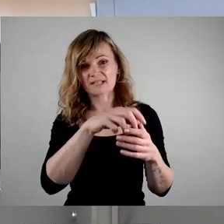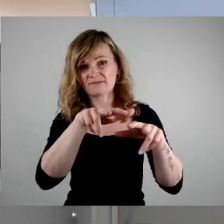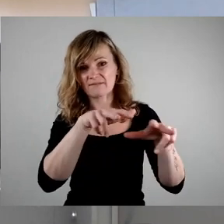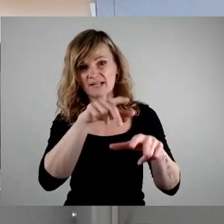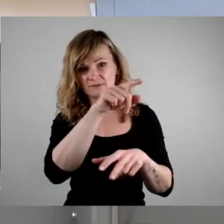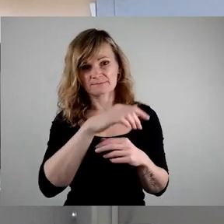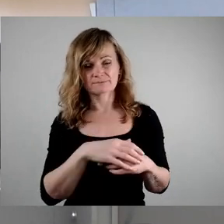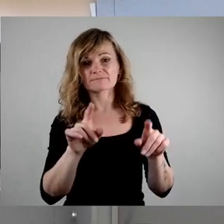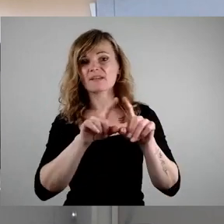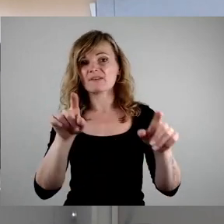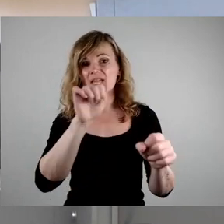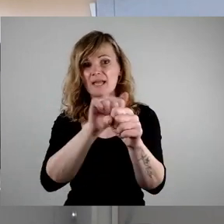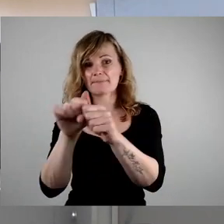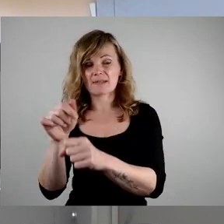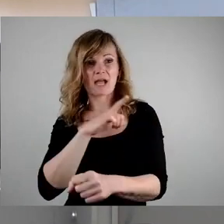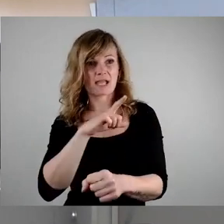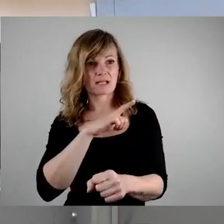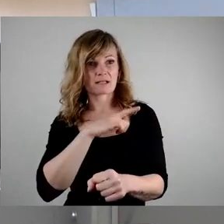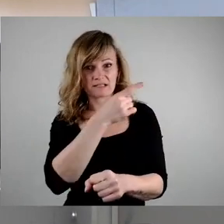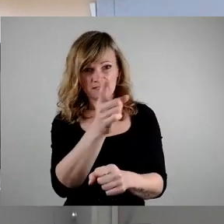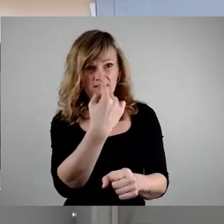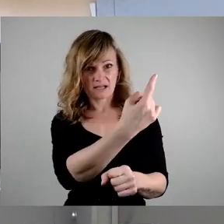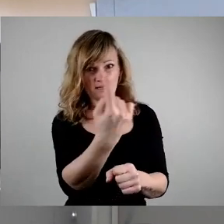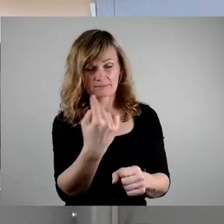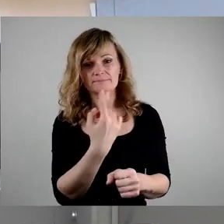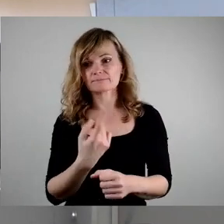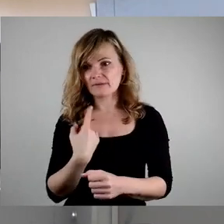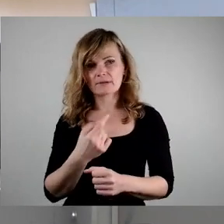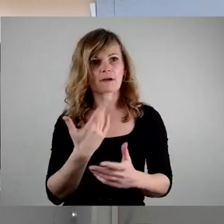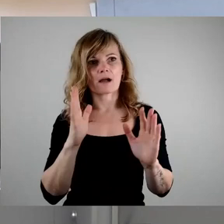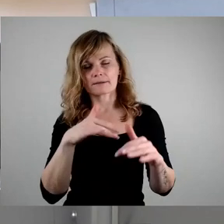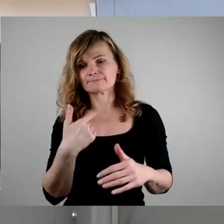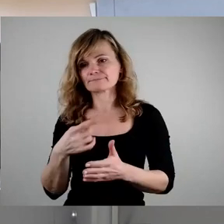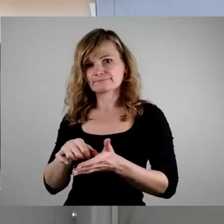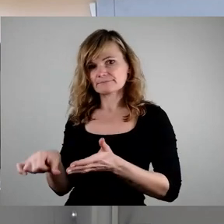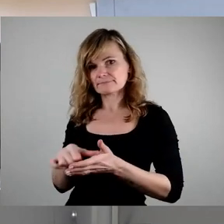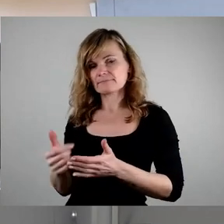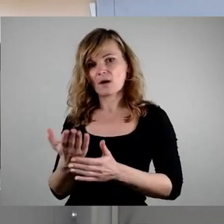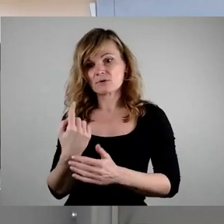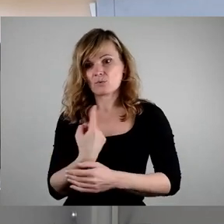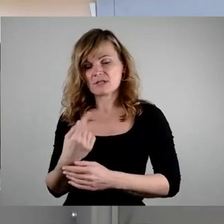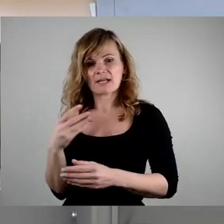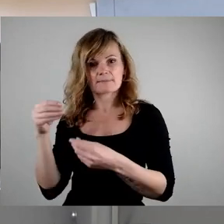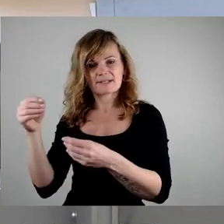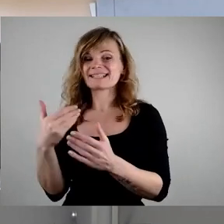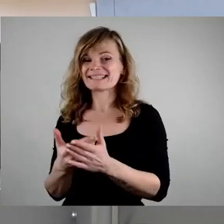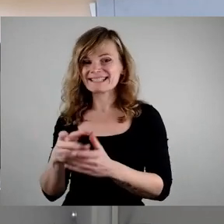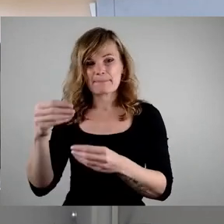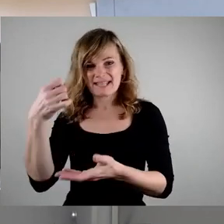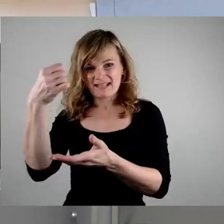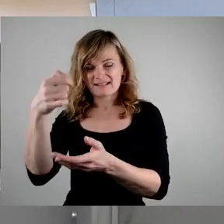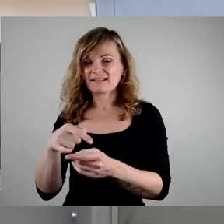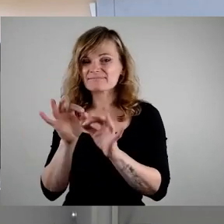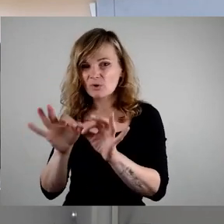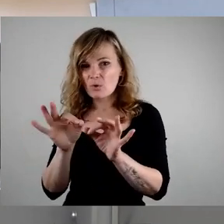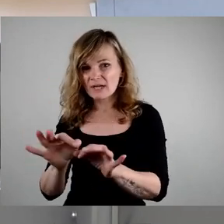Fachämtern anfallen, aus den Stadtbezirksmitteln finanzieren. Sondern diese Stadtbezirksmittel sollten halt eben wirklich die konkreten